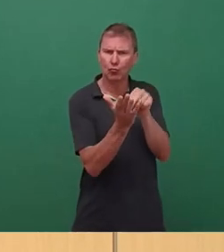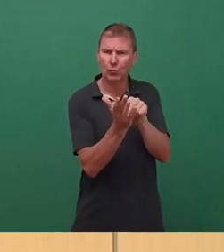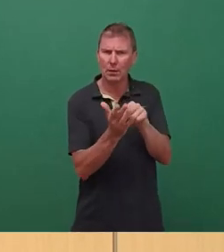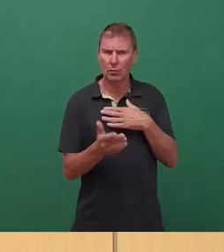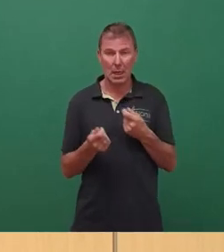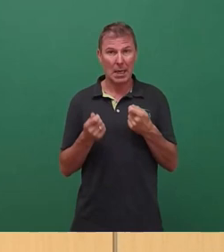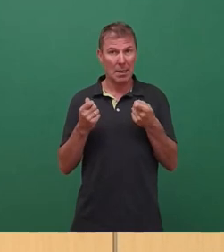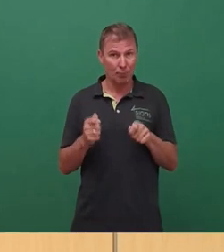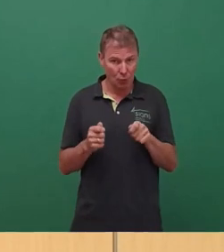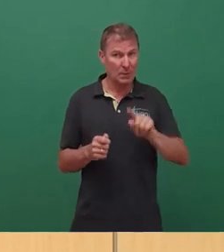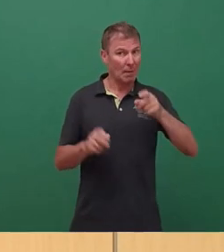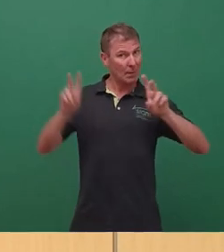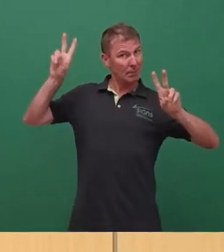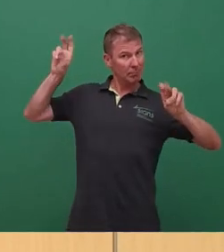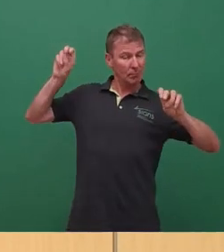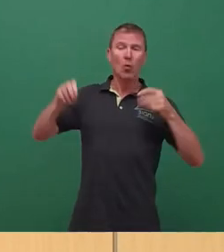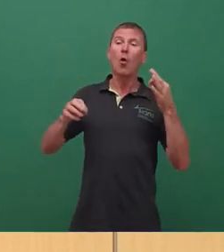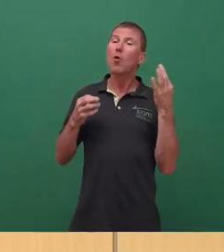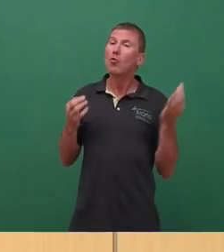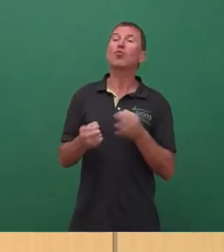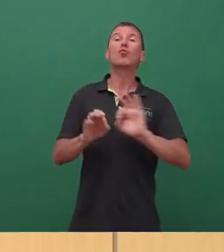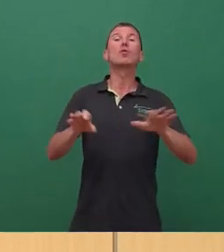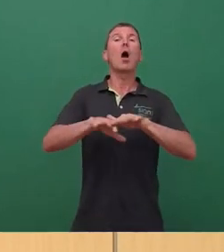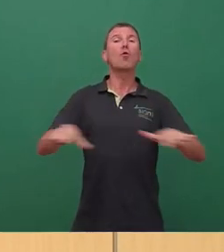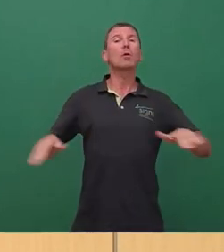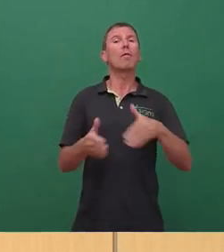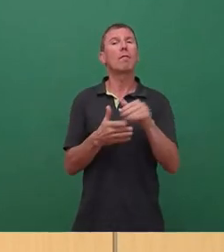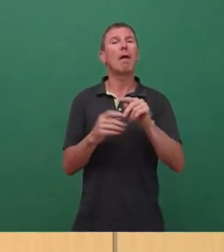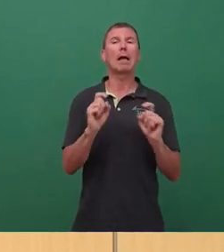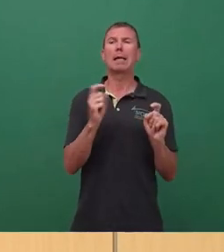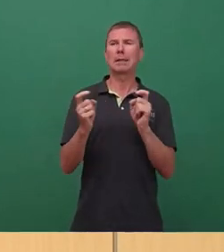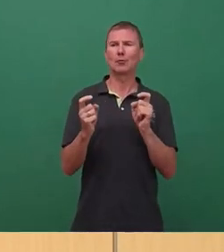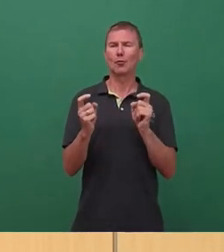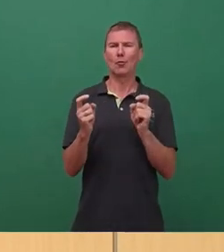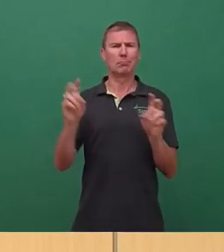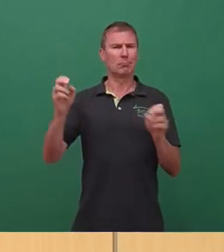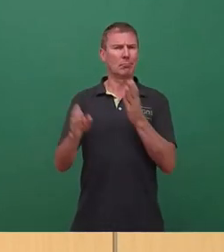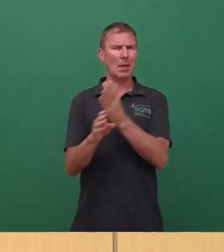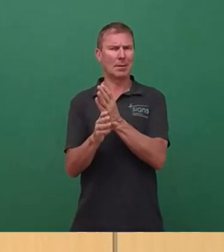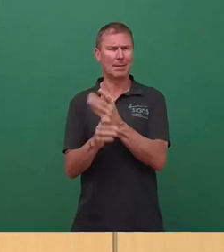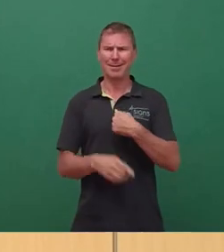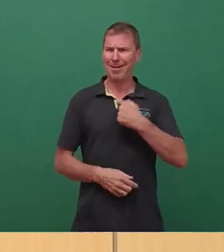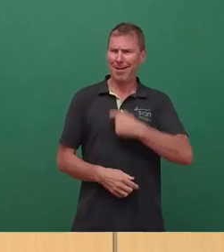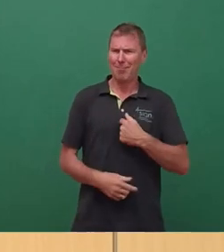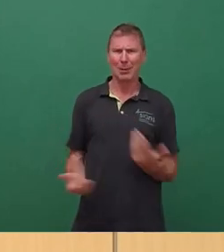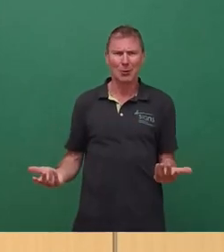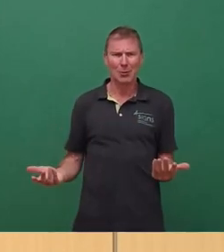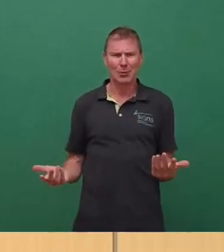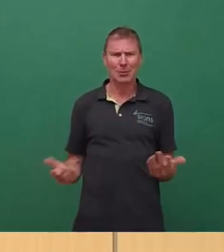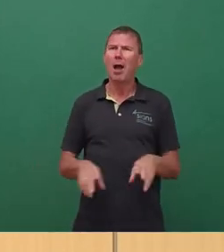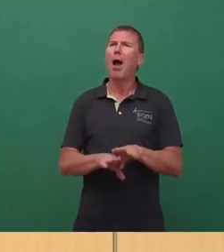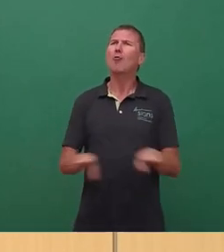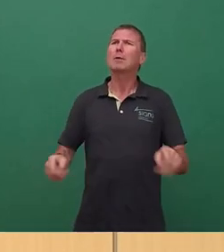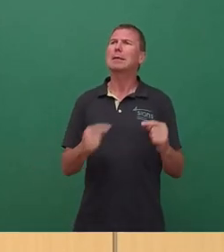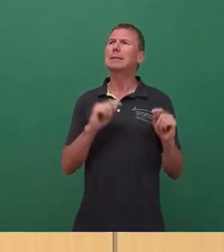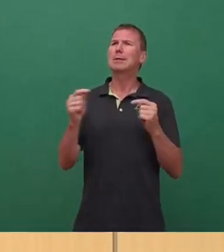zitiere wieder, eine gute Grundlage für weitere Diskussionen, Zitat Ende. Ich persönlich war eigentlich davon ausgegangen, dass wir die Grundsatzdiskussion im